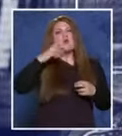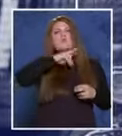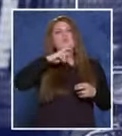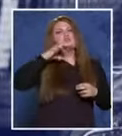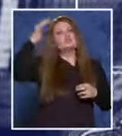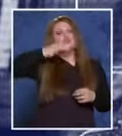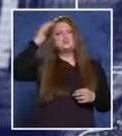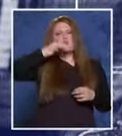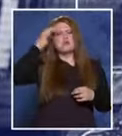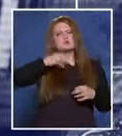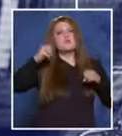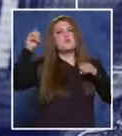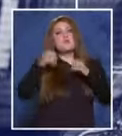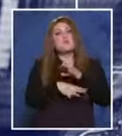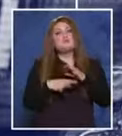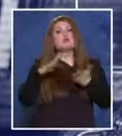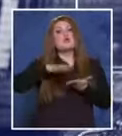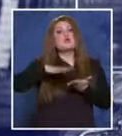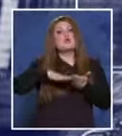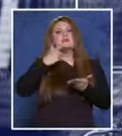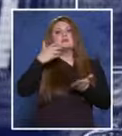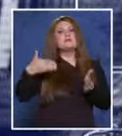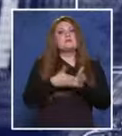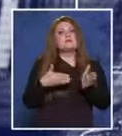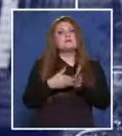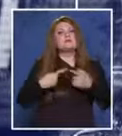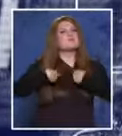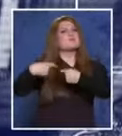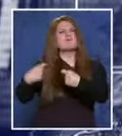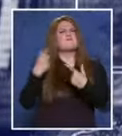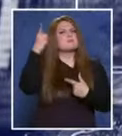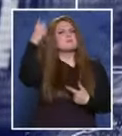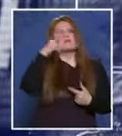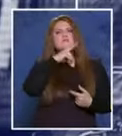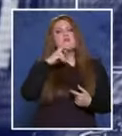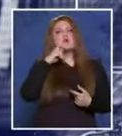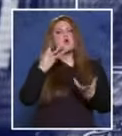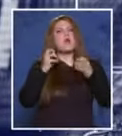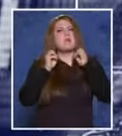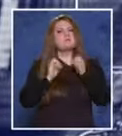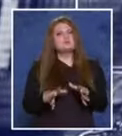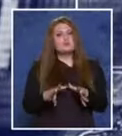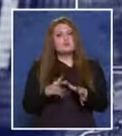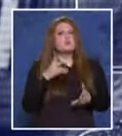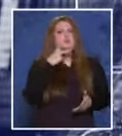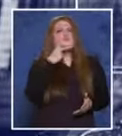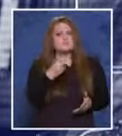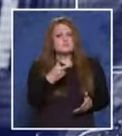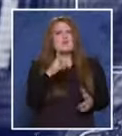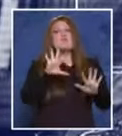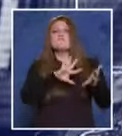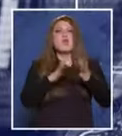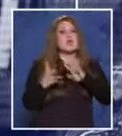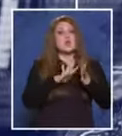пропуска да предостави на лицето документ за причината поради която го е задържала. Колкото е абсурдно да ви се струва, твърде